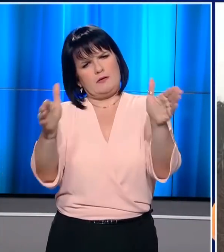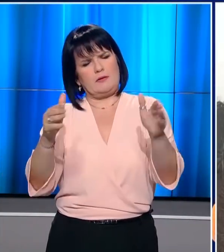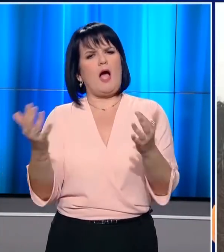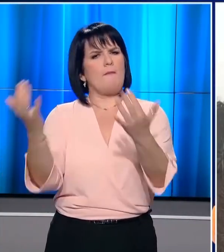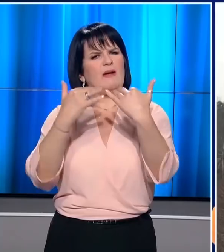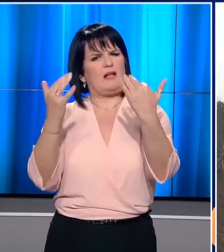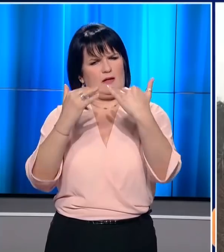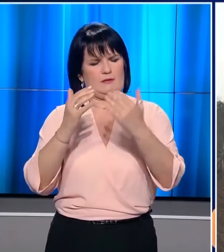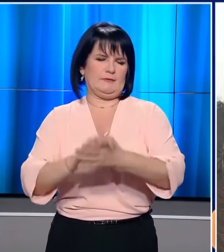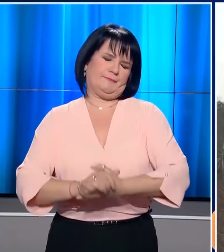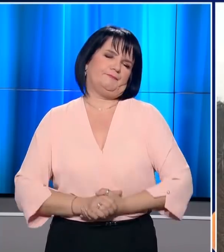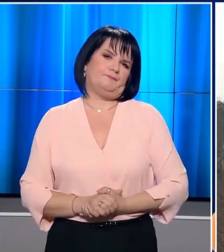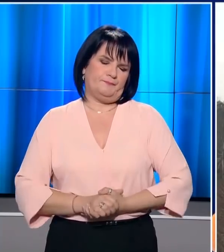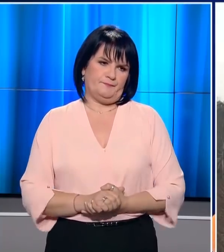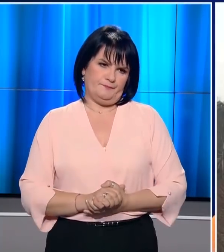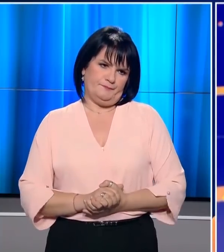τους μετανάστες.